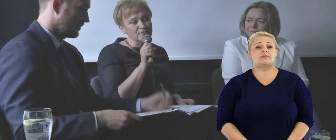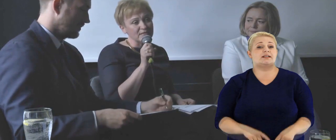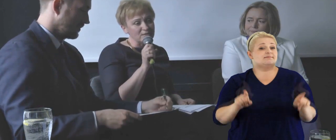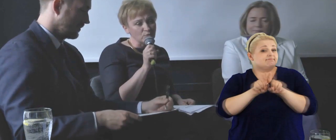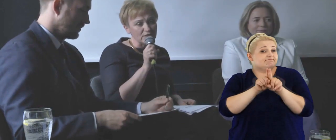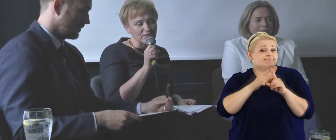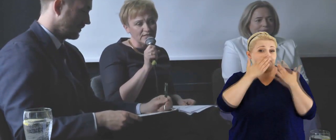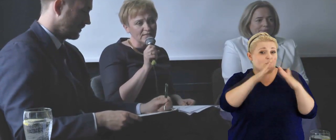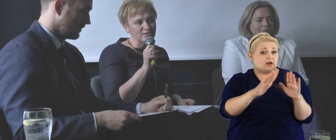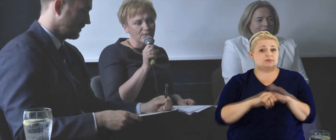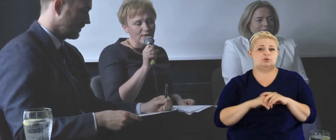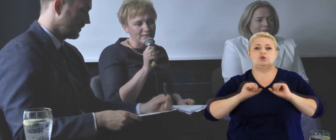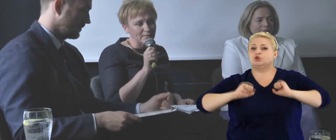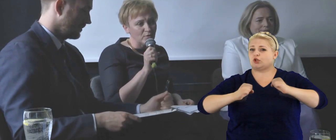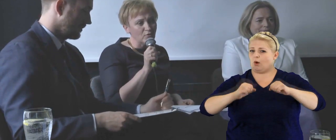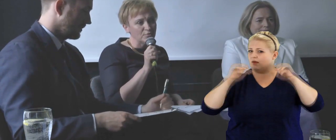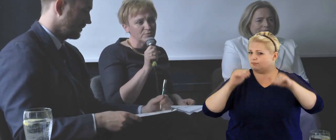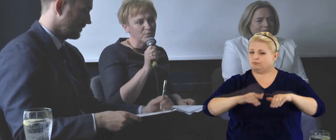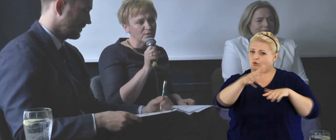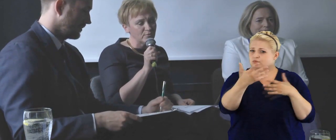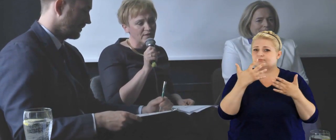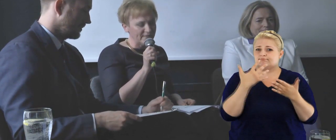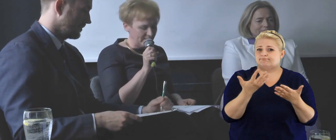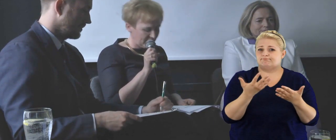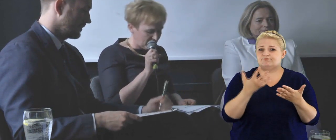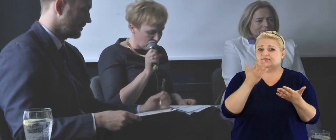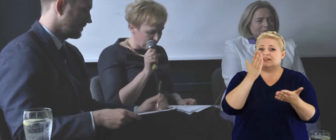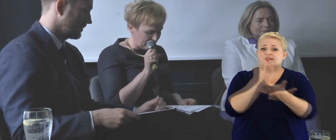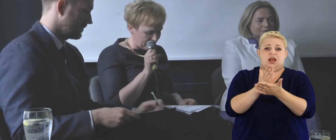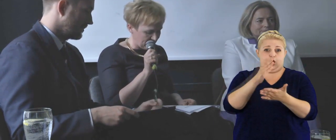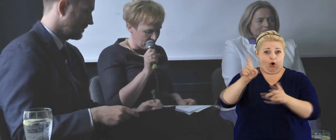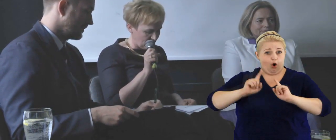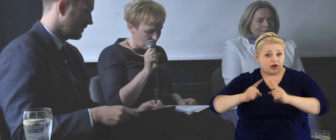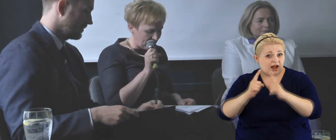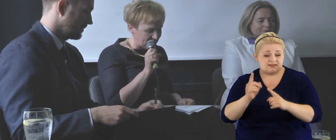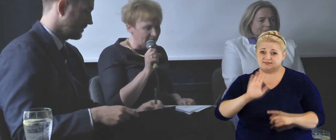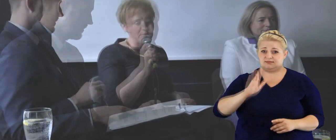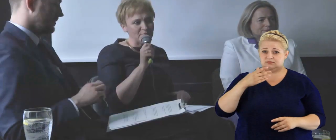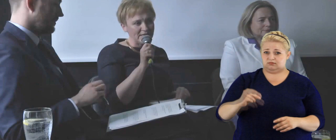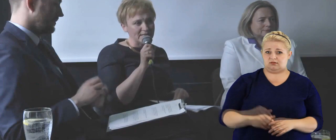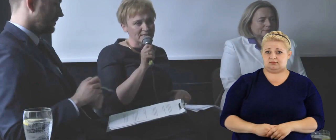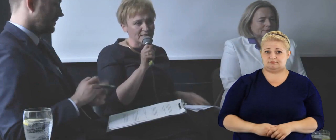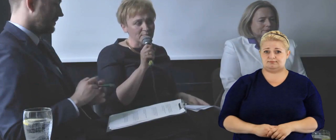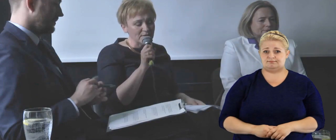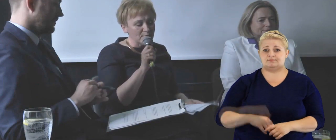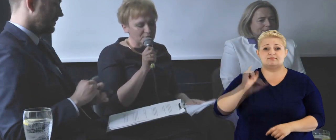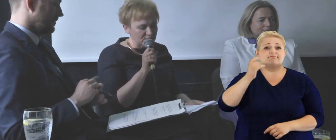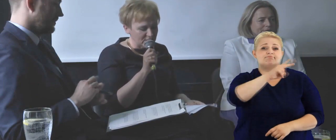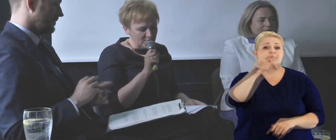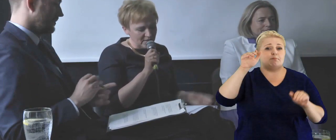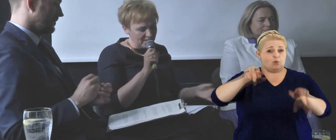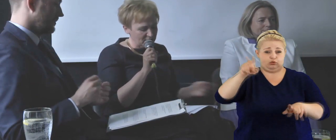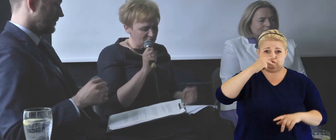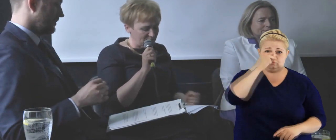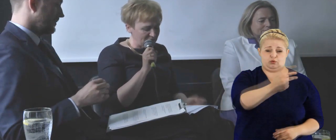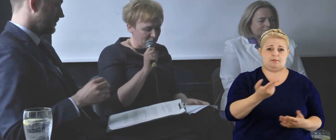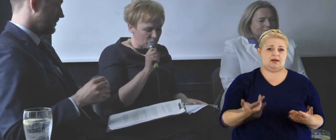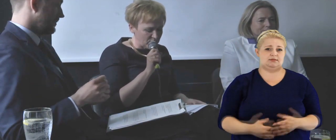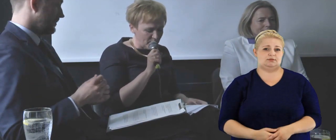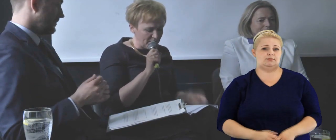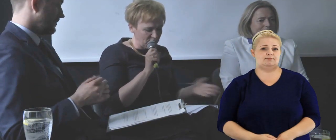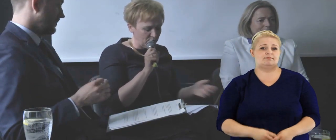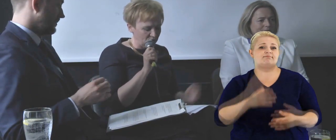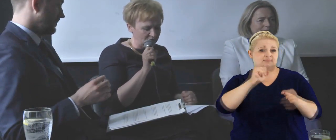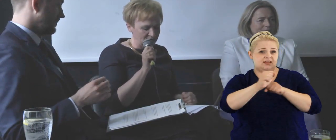wskazuje, że takie działania mogą być podejmowane nie tylko przez organizowanym rejestrem, przy czym jak każdy z